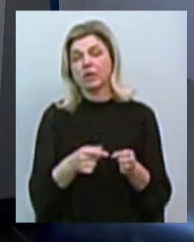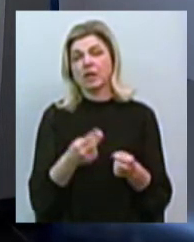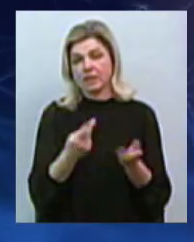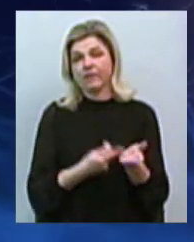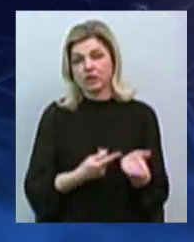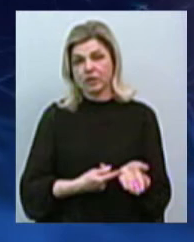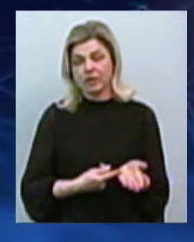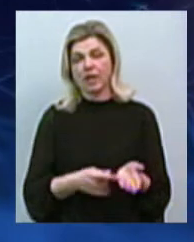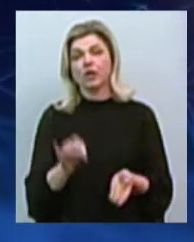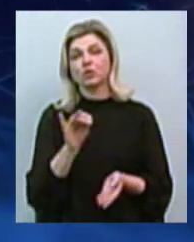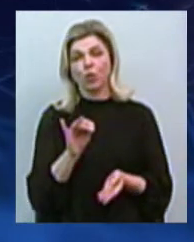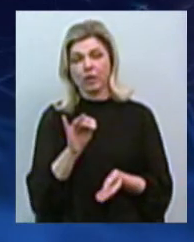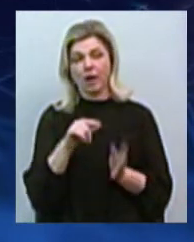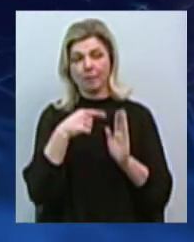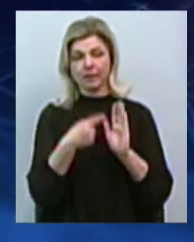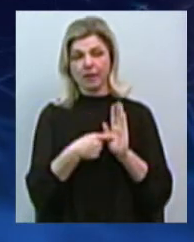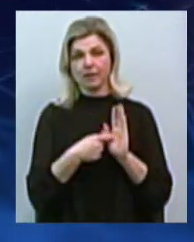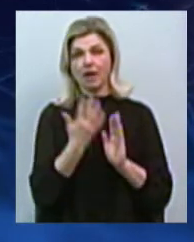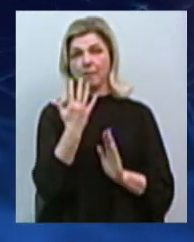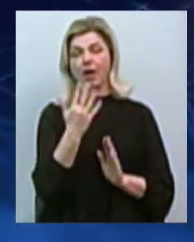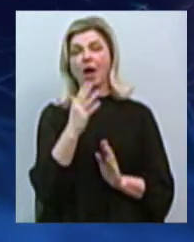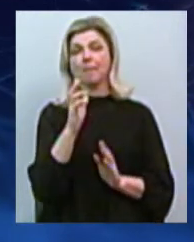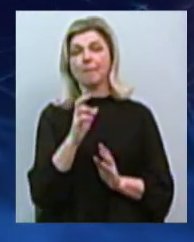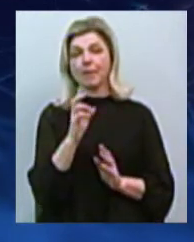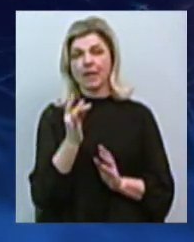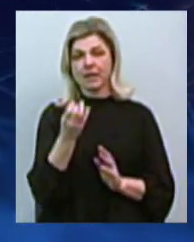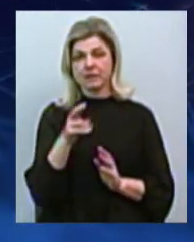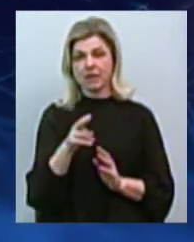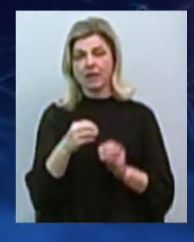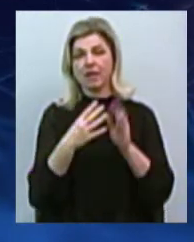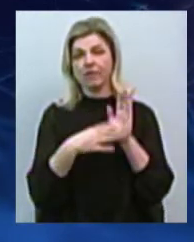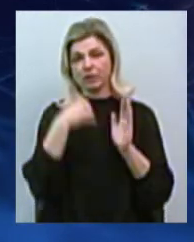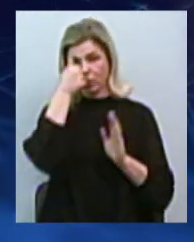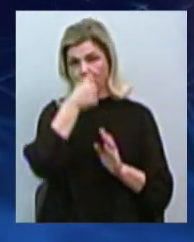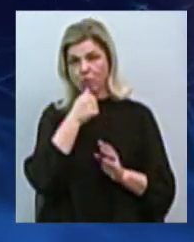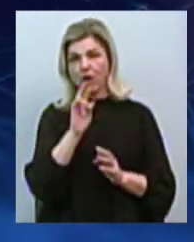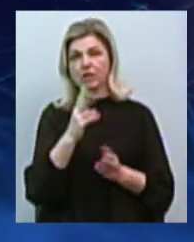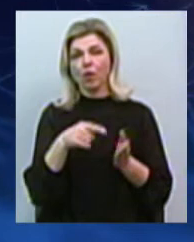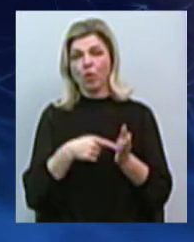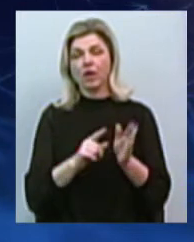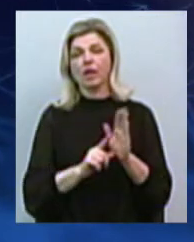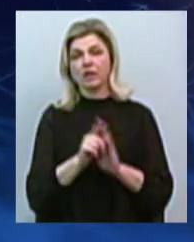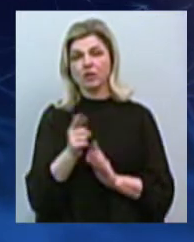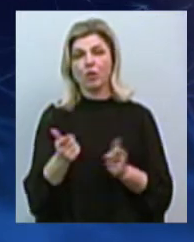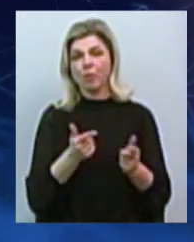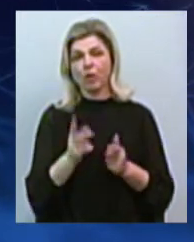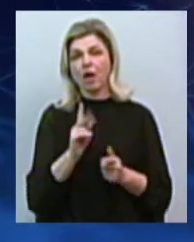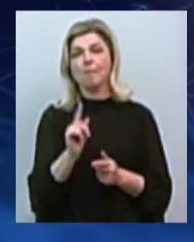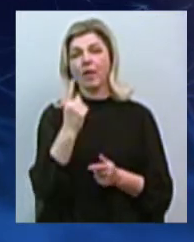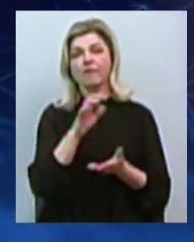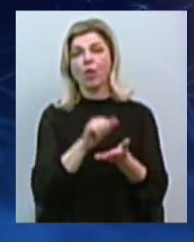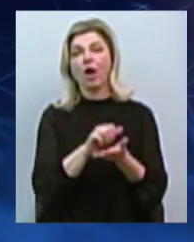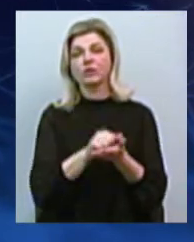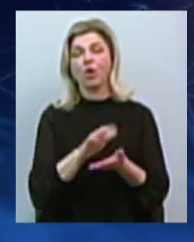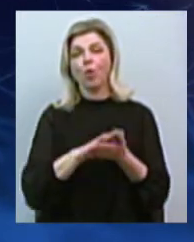Історія. Питання. 5 березня 2019 року в Миколаїві розпочалась підготовка до створення перших концесійних угод з